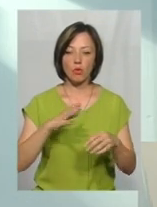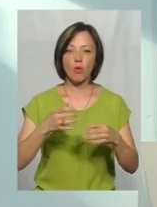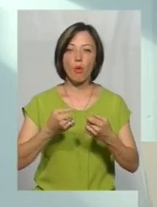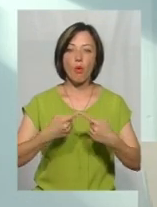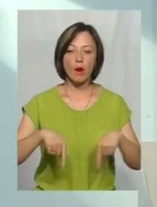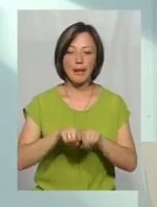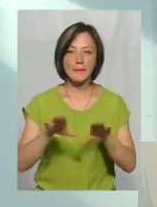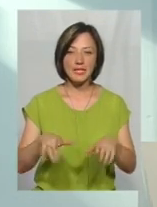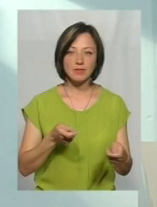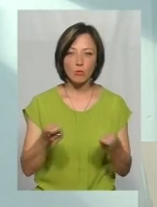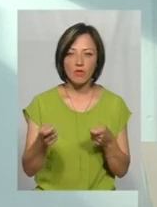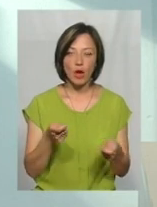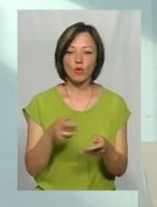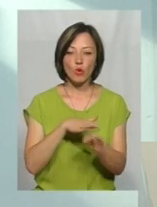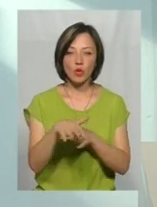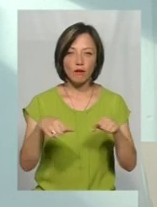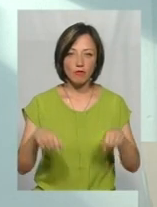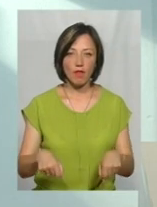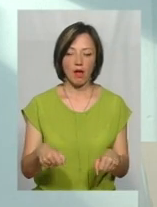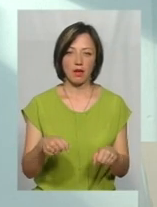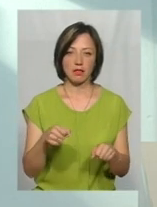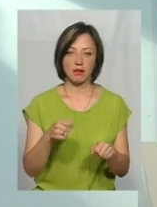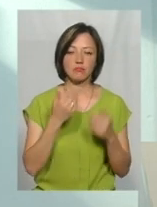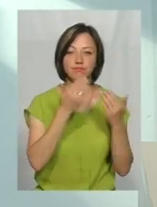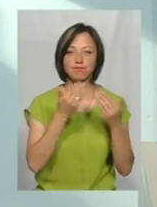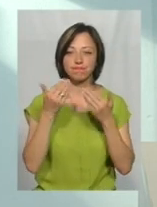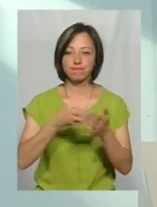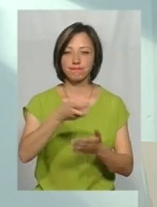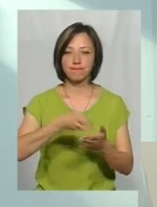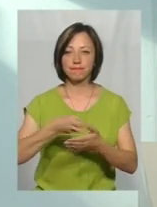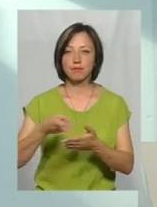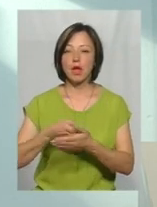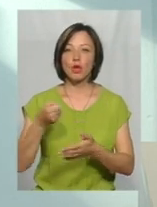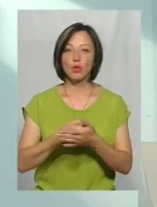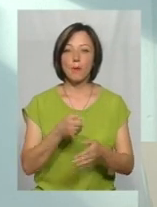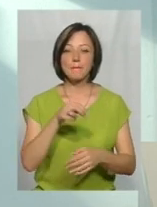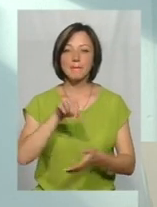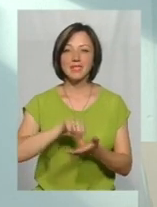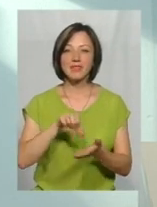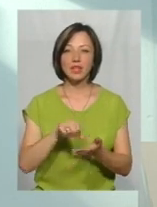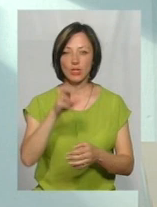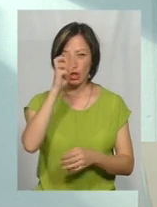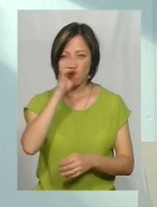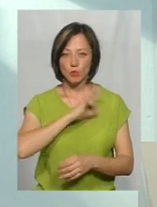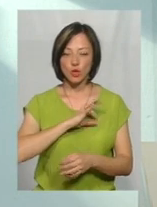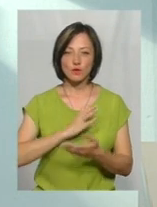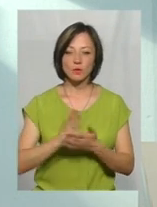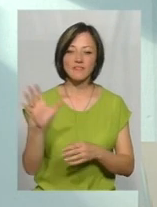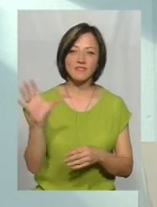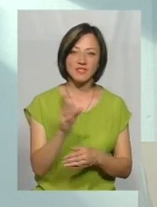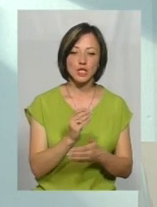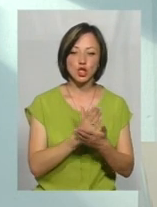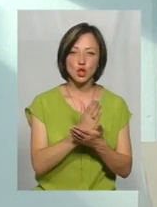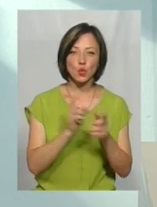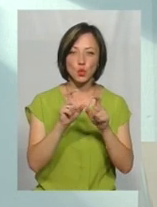місцевого основного урядування, до органів виконавчої влади, до представників Держпродспоживслужби. Тобто, всі служби